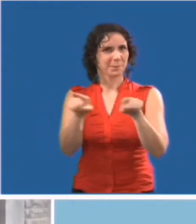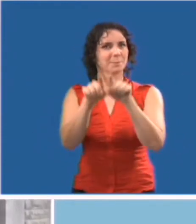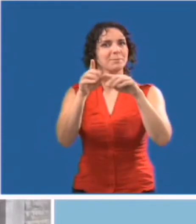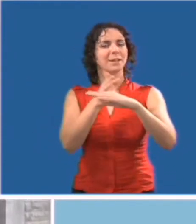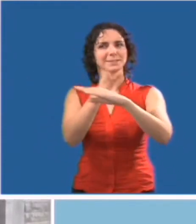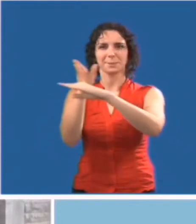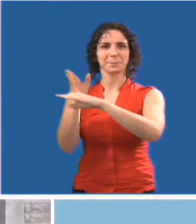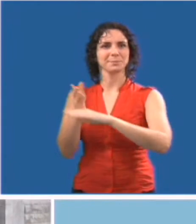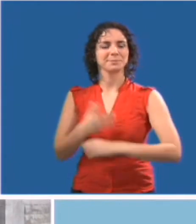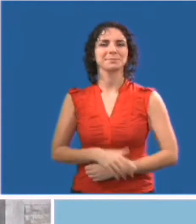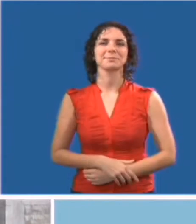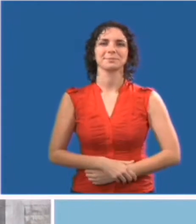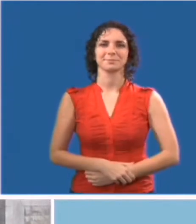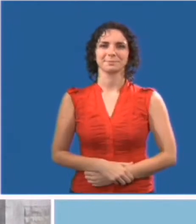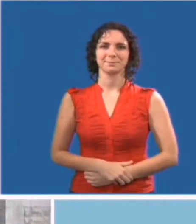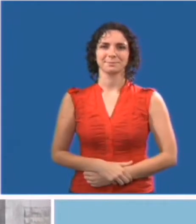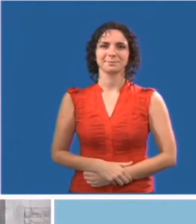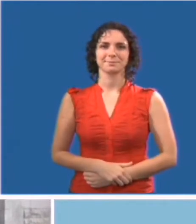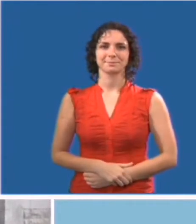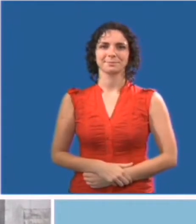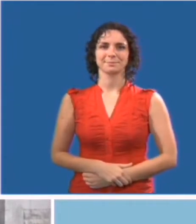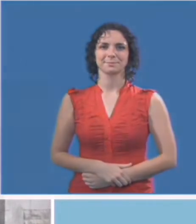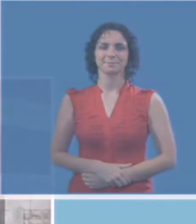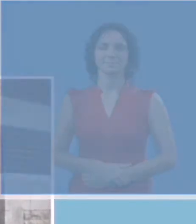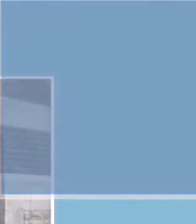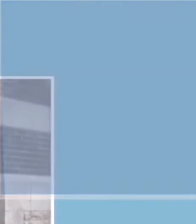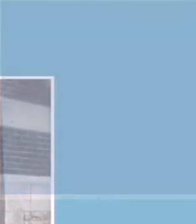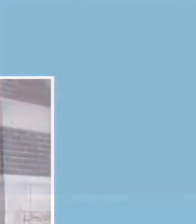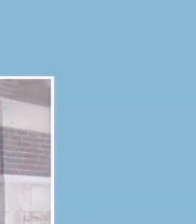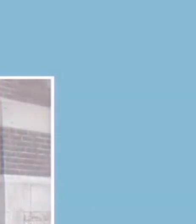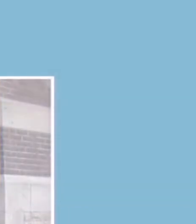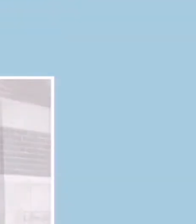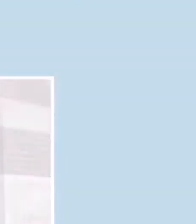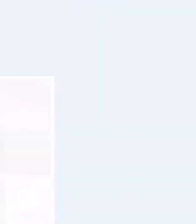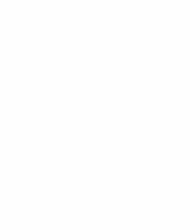les parties d'un édifice auquel le grand public a accès.